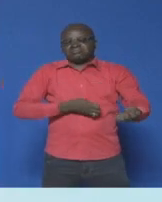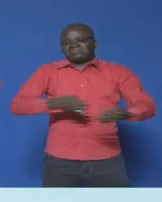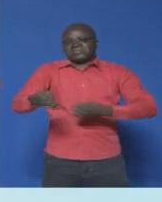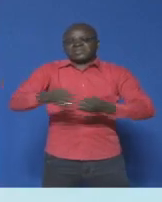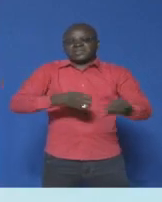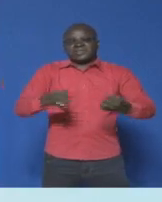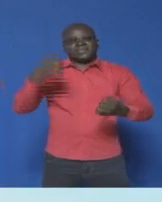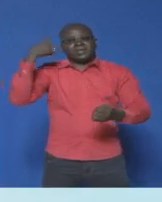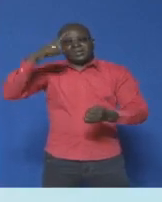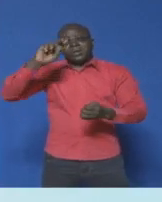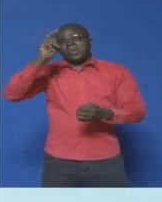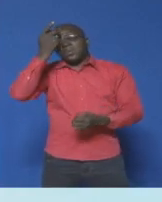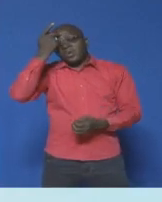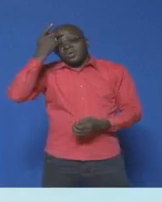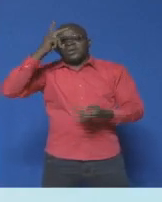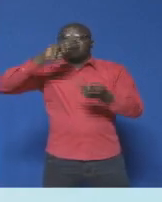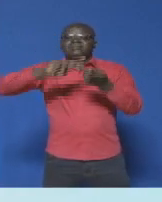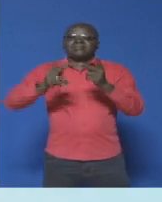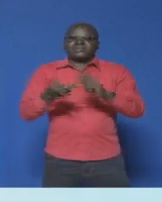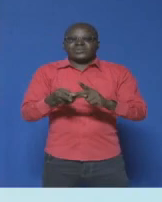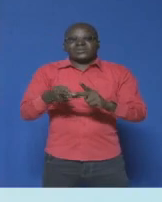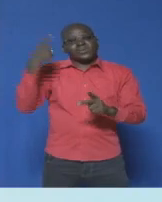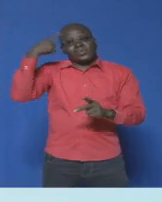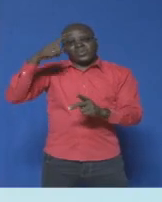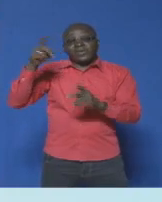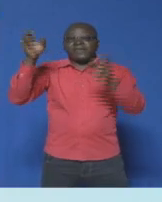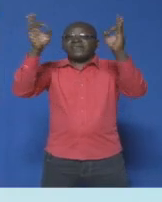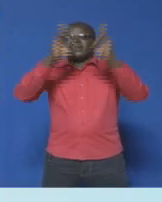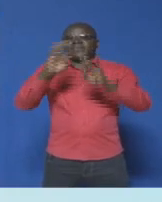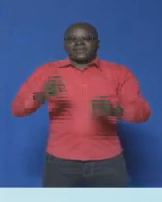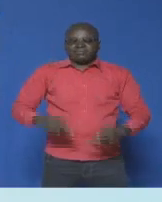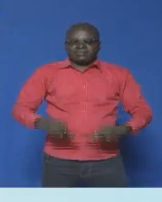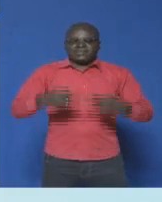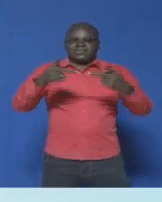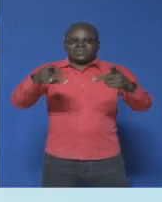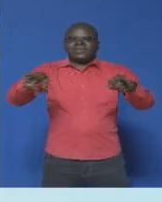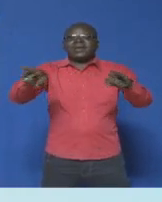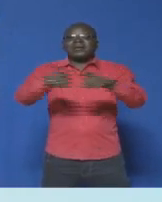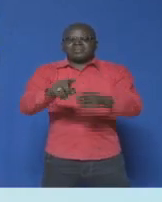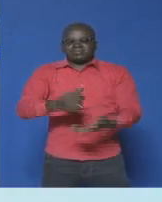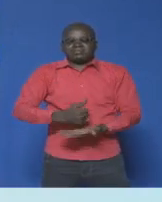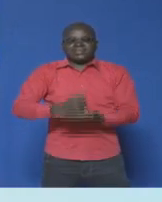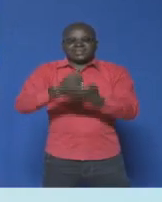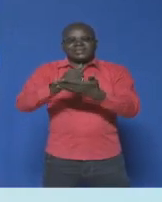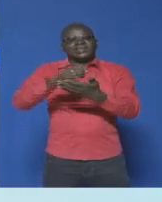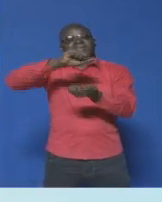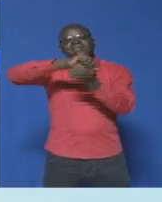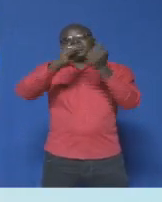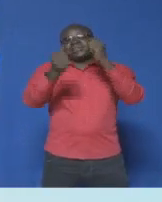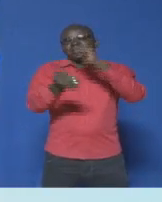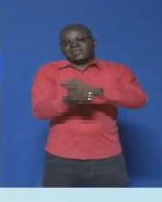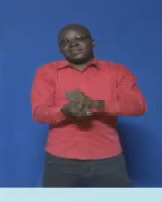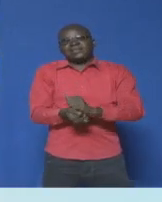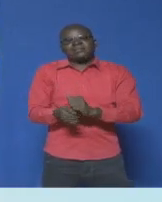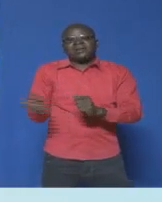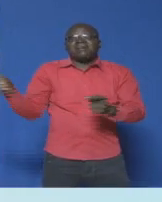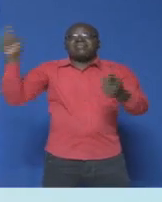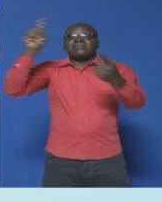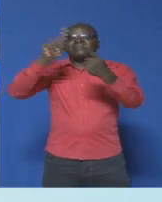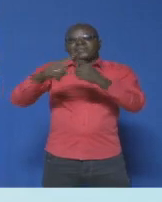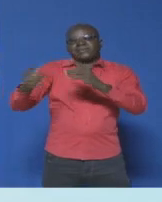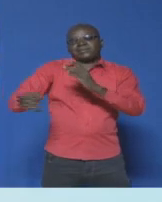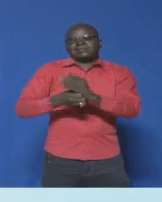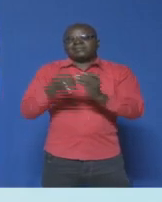politiques et aux partenaires pour la formulation de propositions à même de soutenir la transition vers une économie verte. C'est une ambition